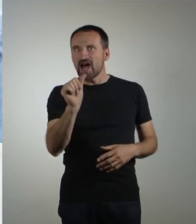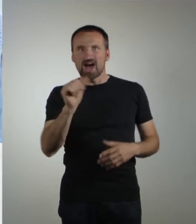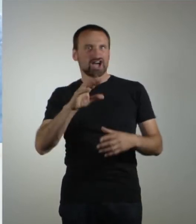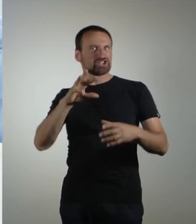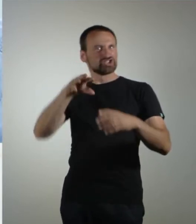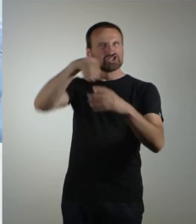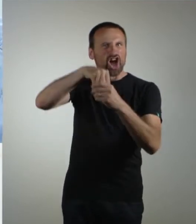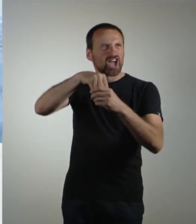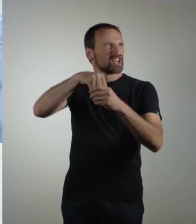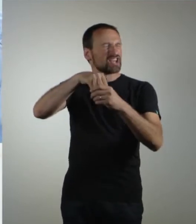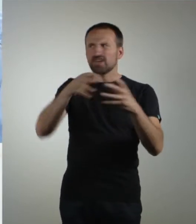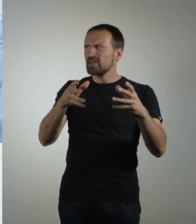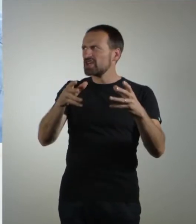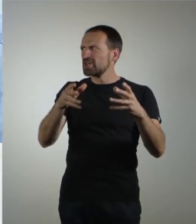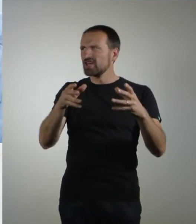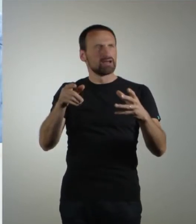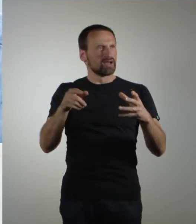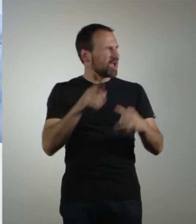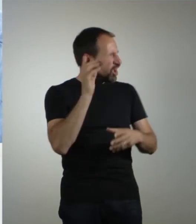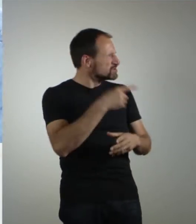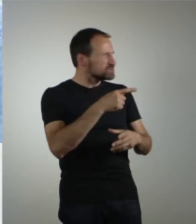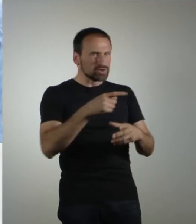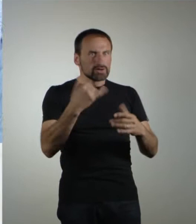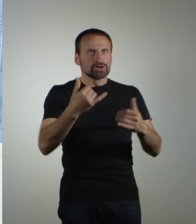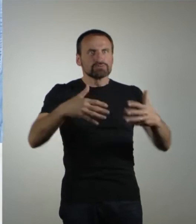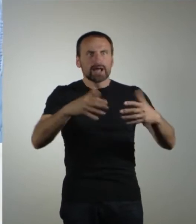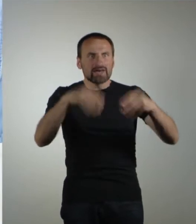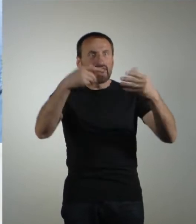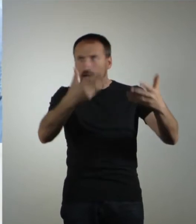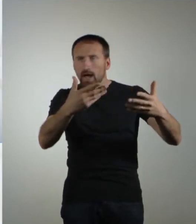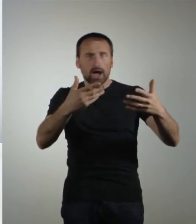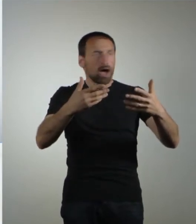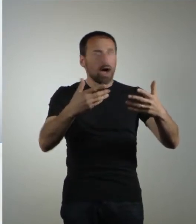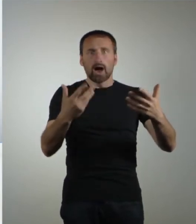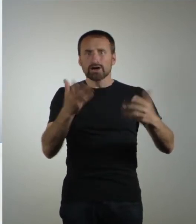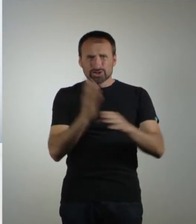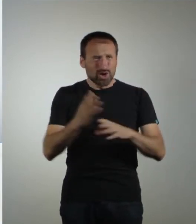ich bin mir da noch nicht so ganz so sicher. Hörst du gerade den Jingle vom Spiel? Es geht schon los.